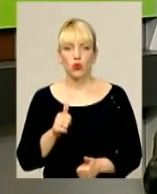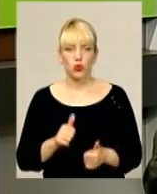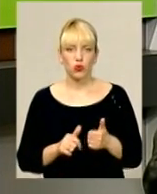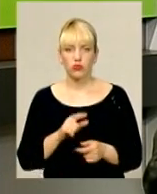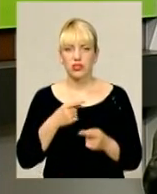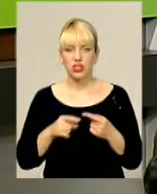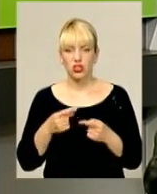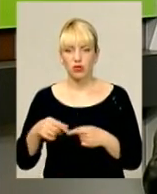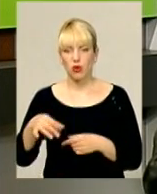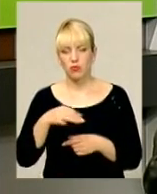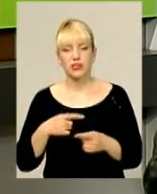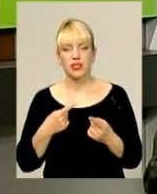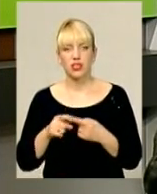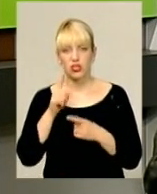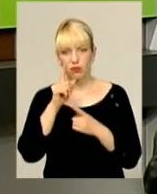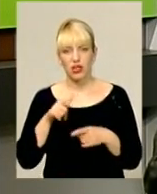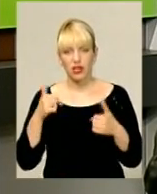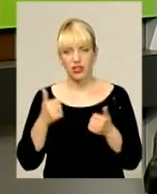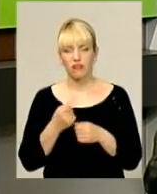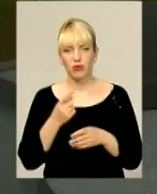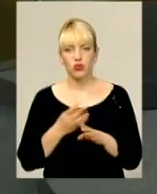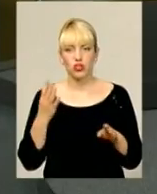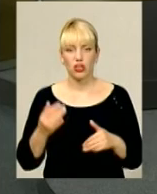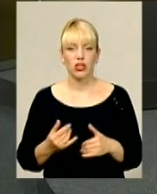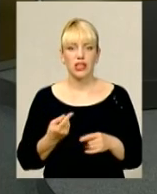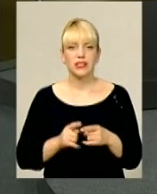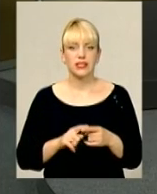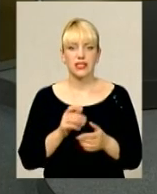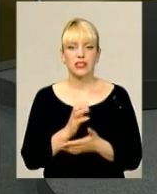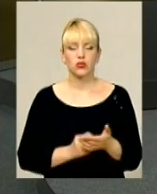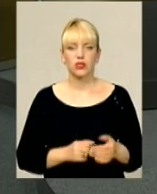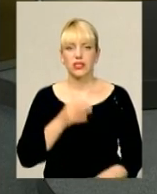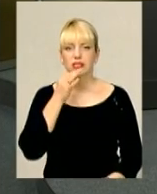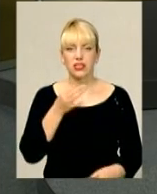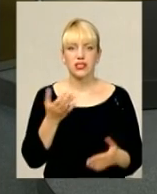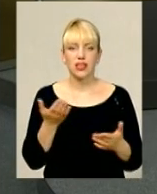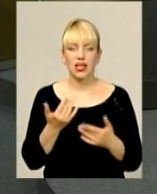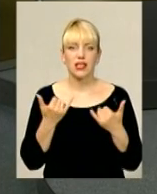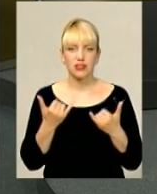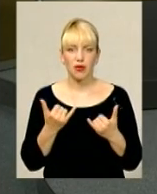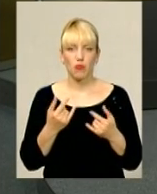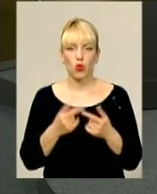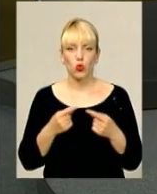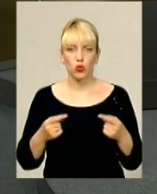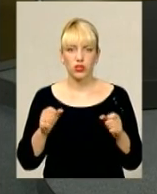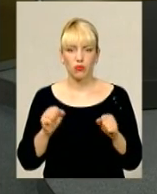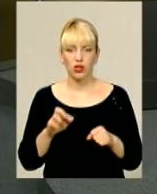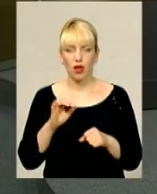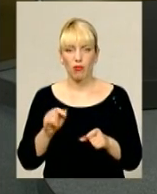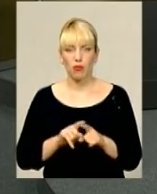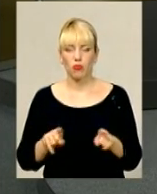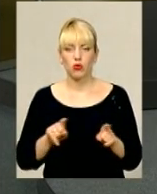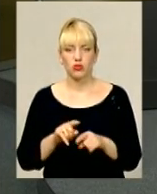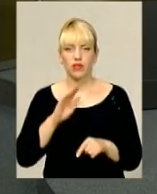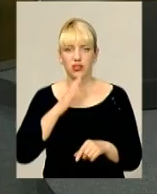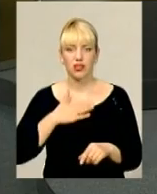з іншими областями, з іншими країнами, в першу чергу, за оці ресурси. Скажіть, яка саме продукція, на вашу думку, могла би популяризувати